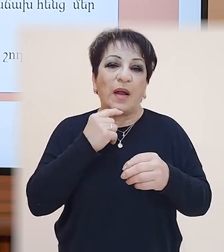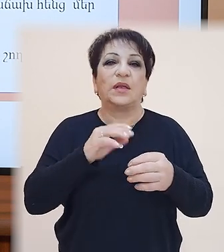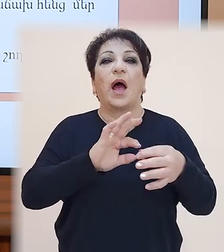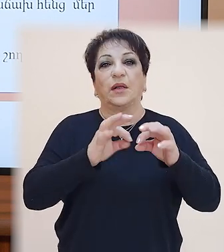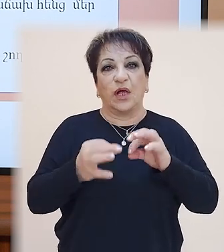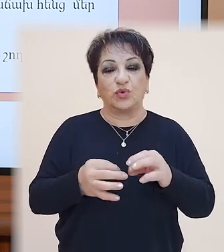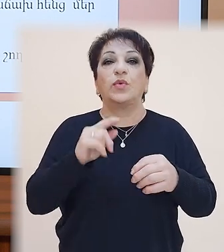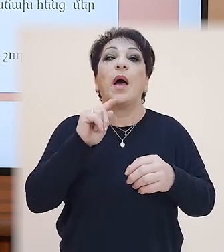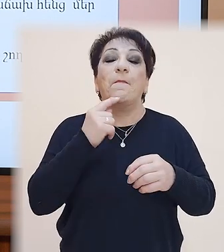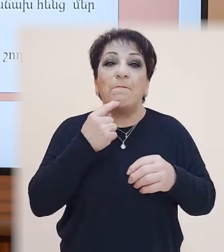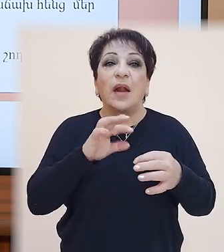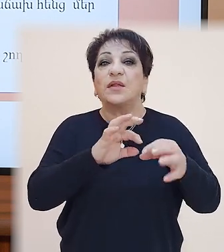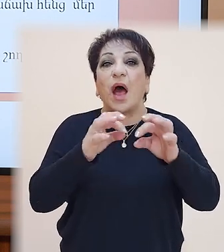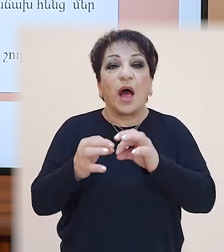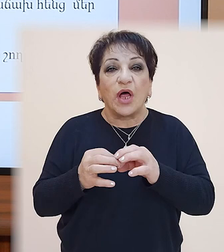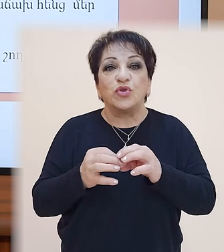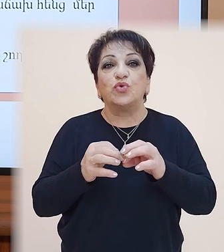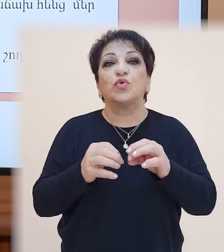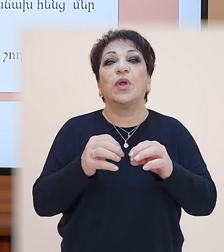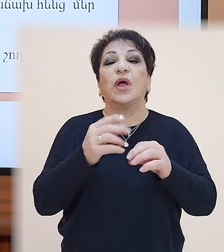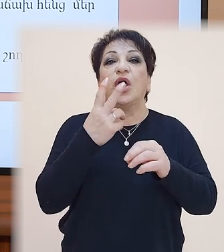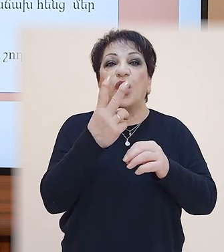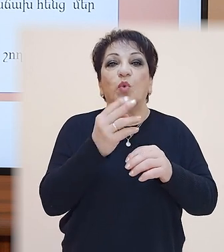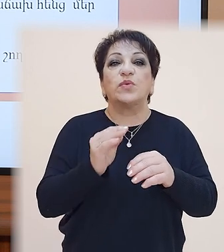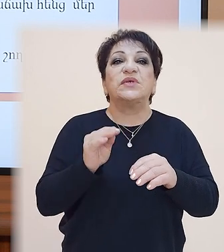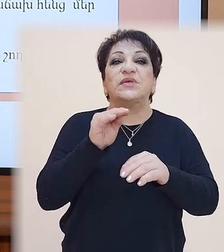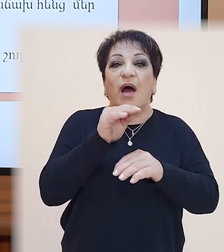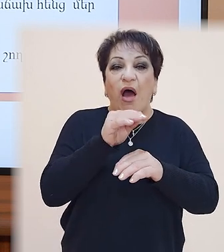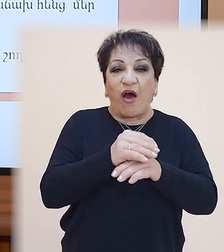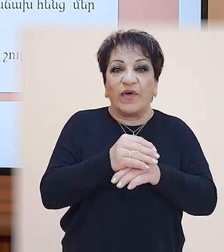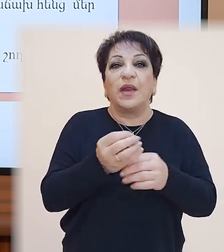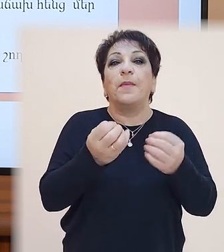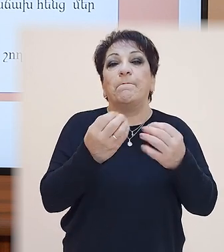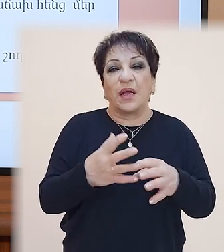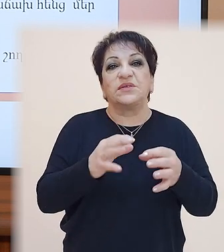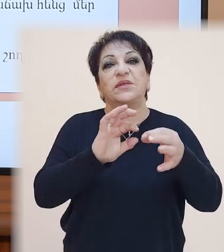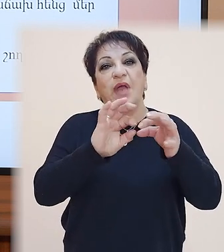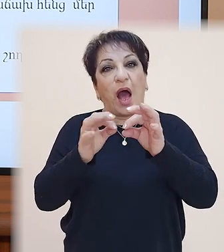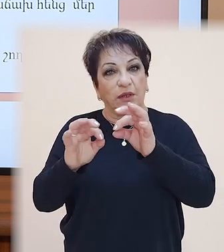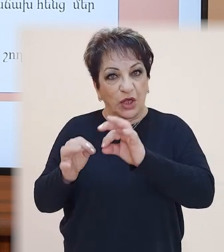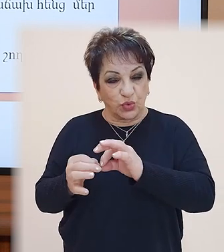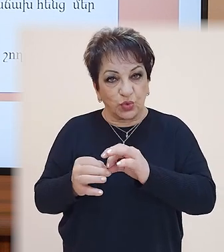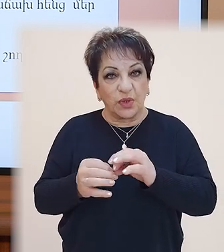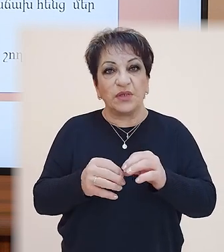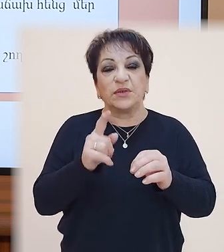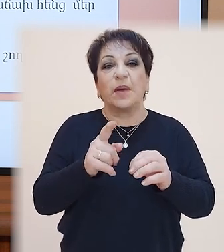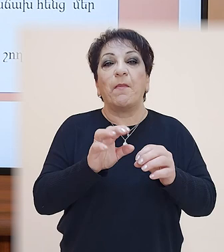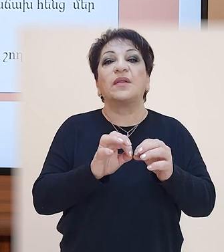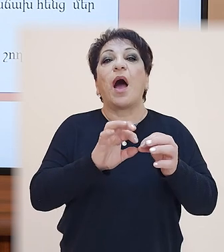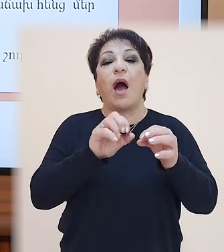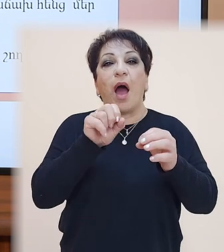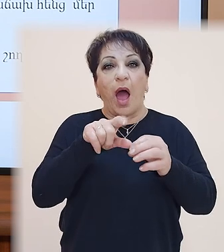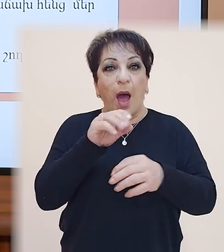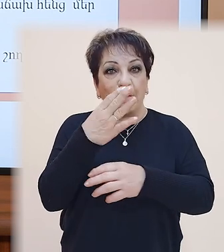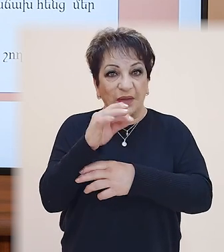նախադայսթյունը, որը բաղկացած է երկուսից ավելի պարզ նախադայսթյուններից, իսկ բարդ համադասական նախադայսթյուննը